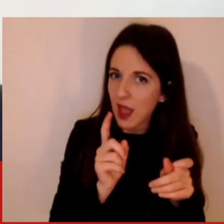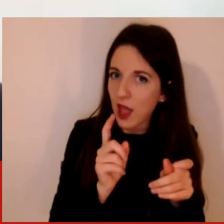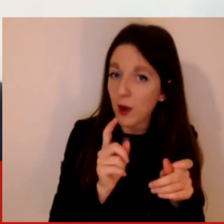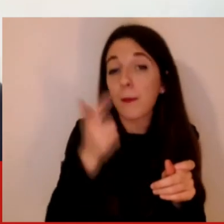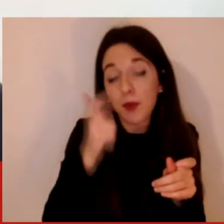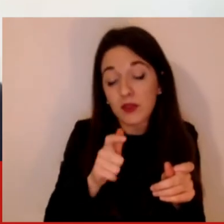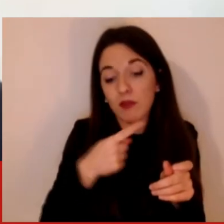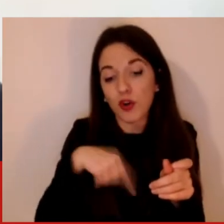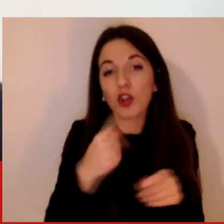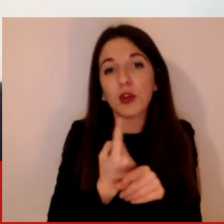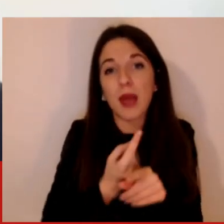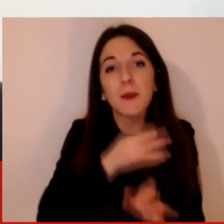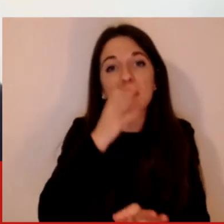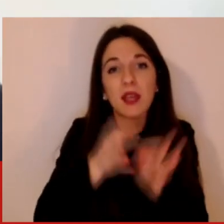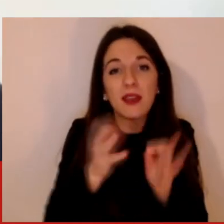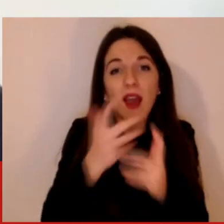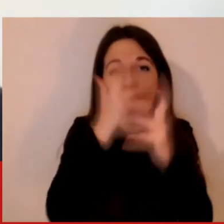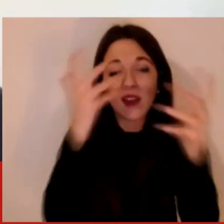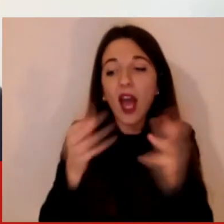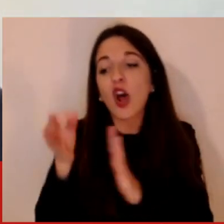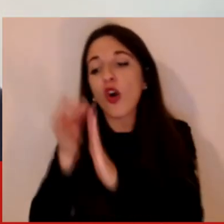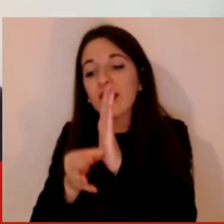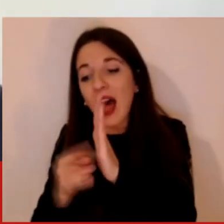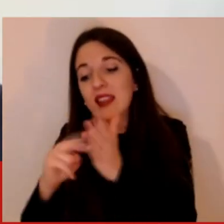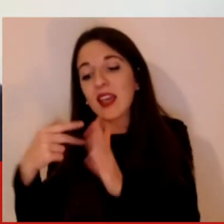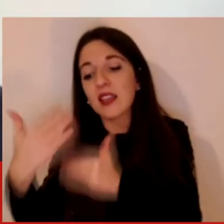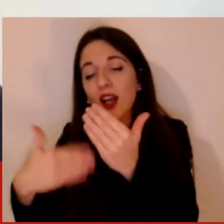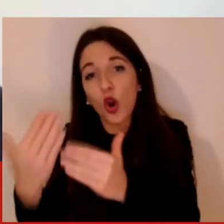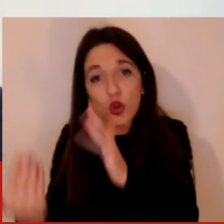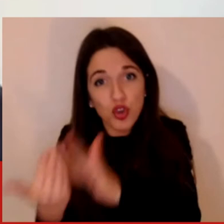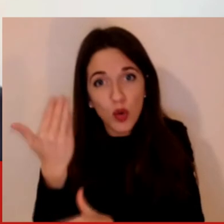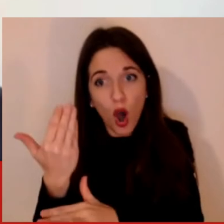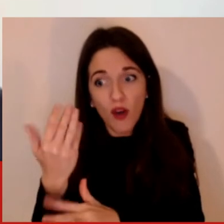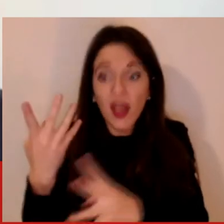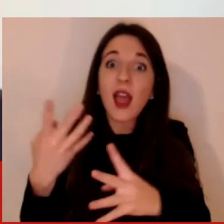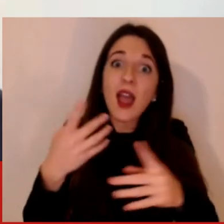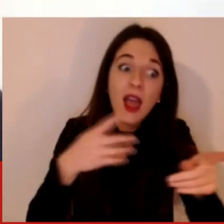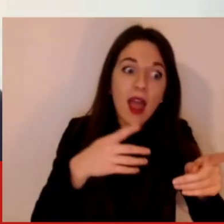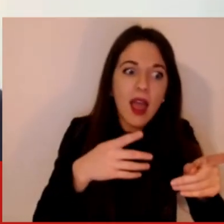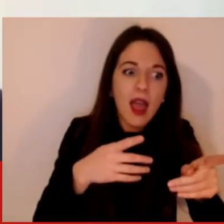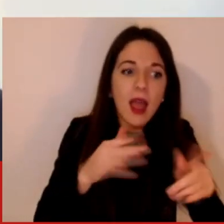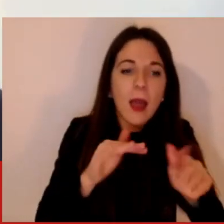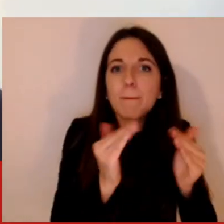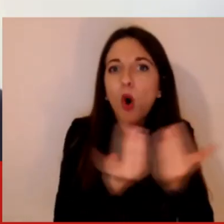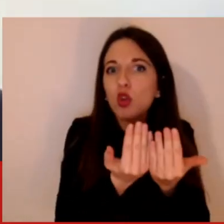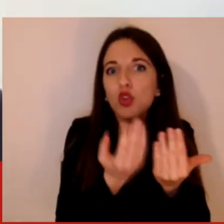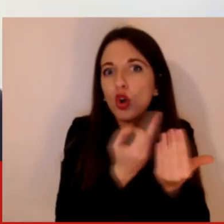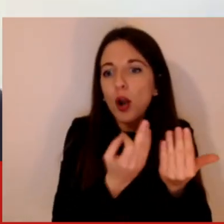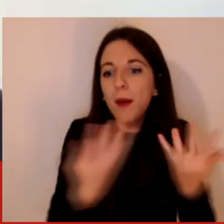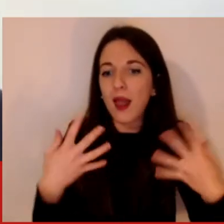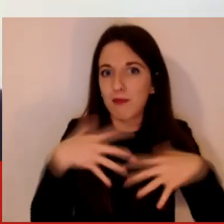sistemi paesi che in realtà poi vivono spesso in un mondo che ancora non è pronto per un certo tipo di